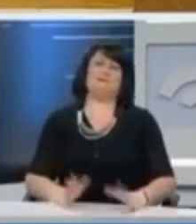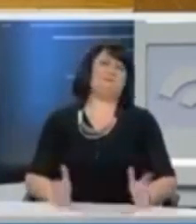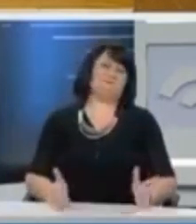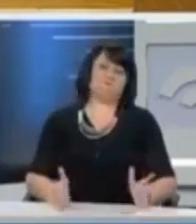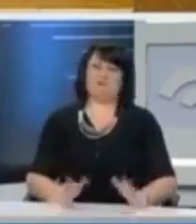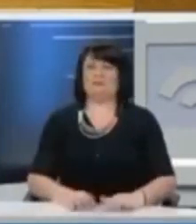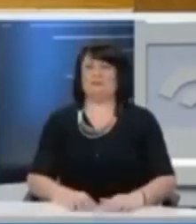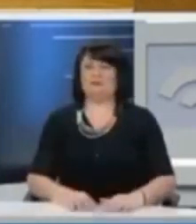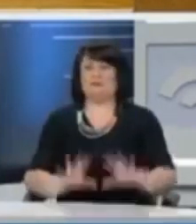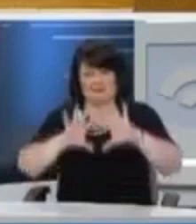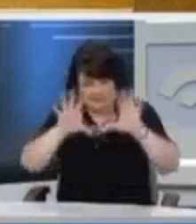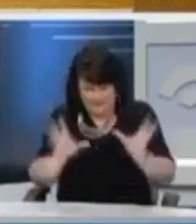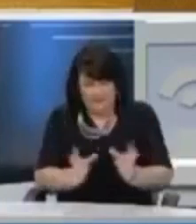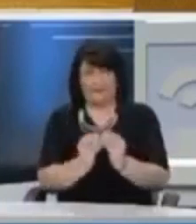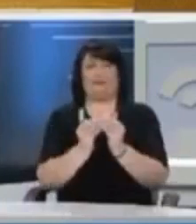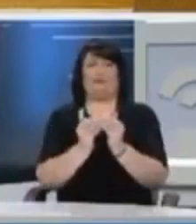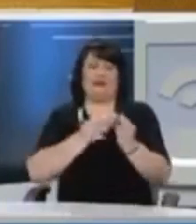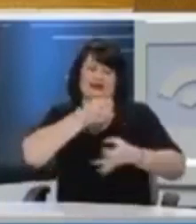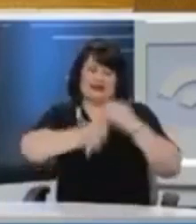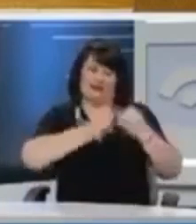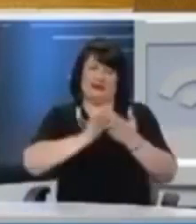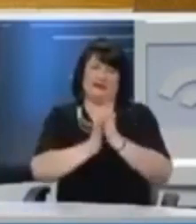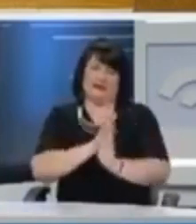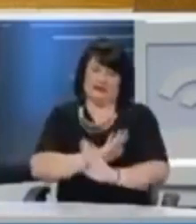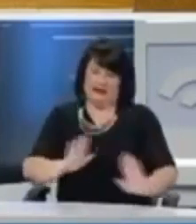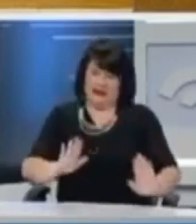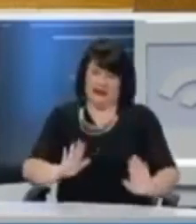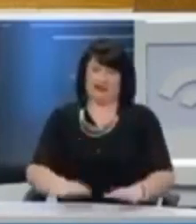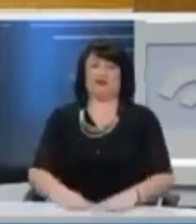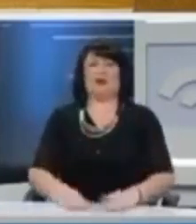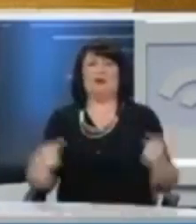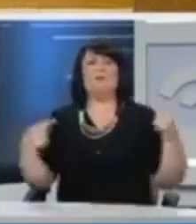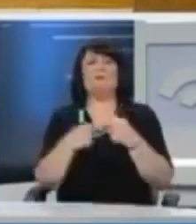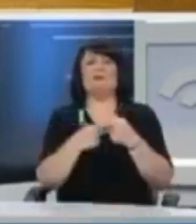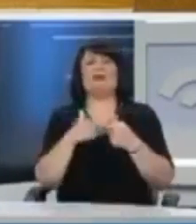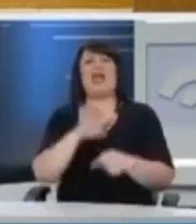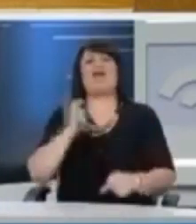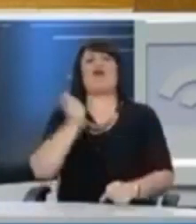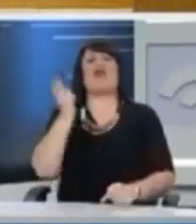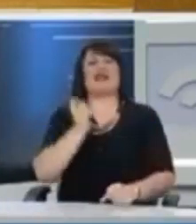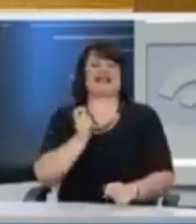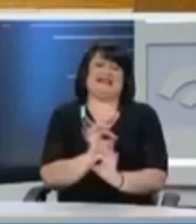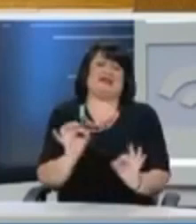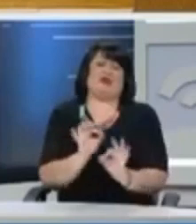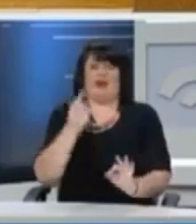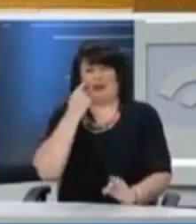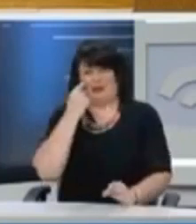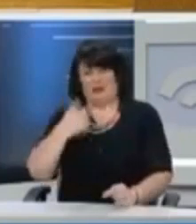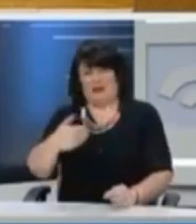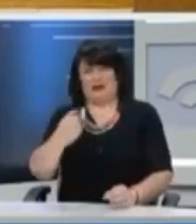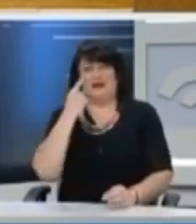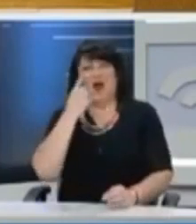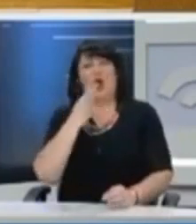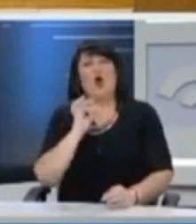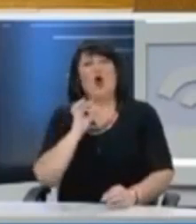θέλετε υπάγεται στις Συμβουλές. Η ρήξη με τους δανειστές είναι λοιπόν δεδομένη γιατί η